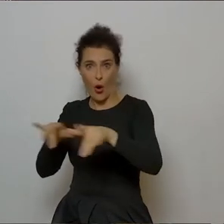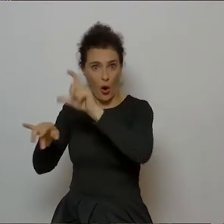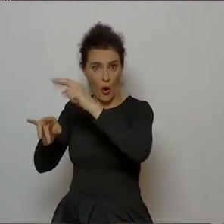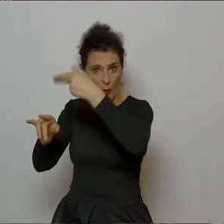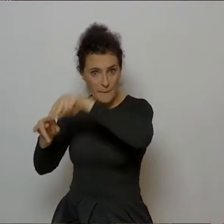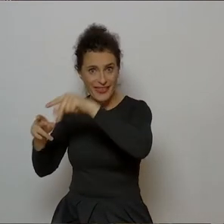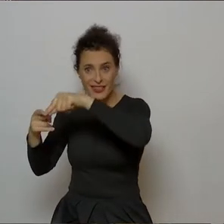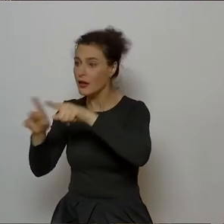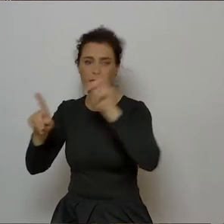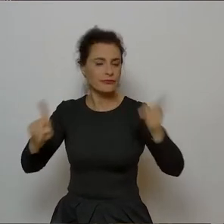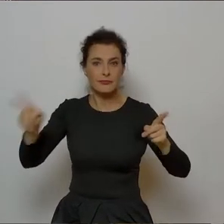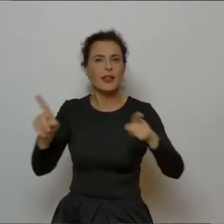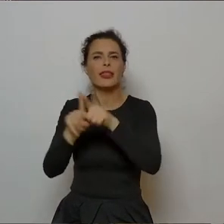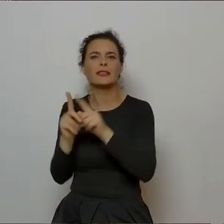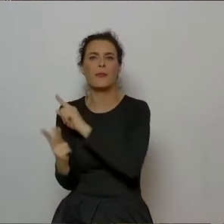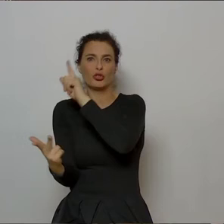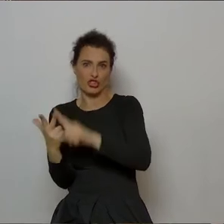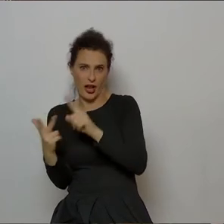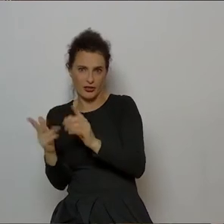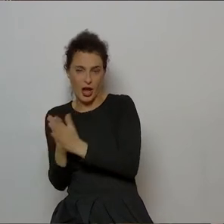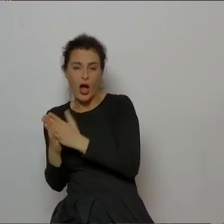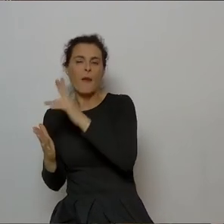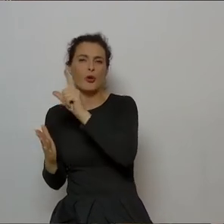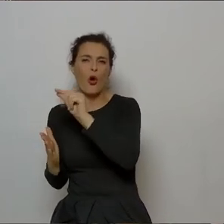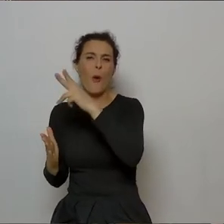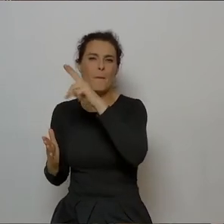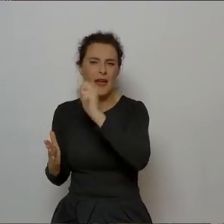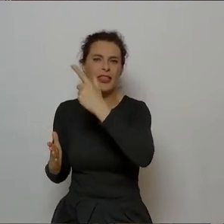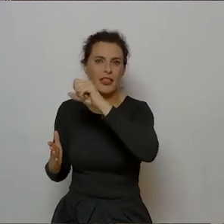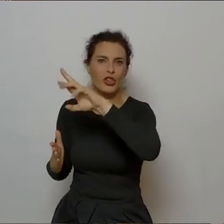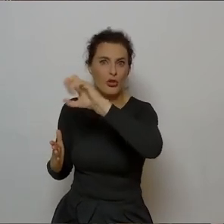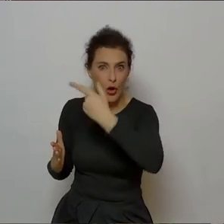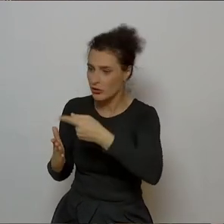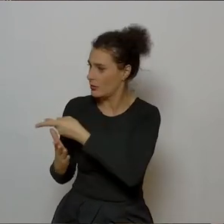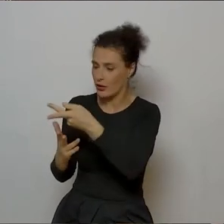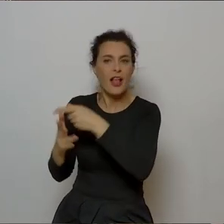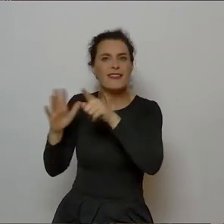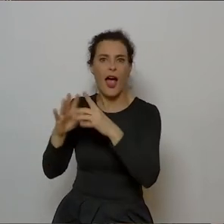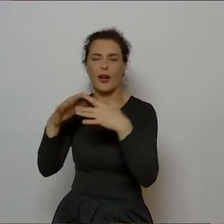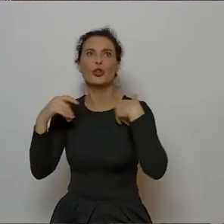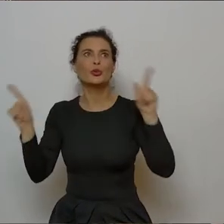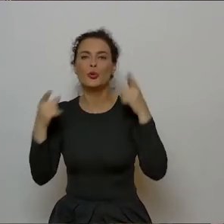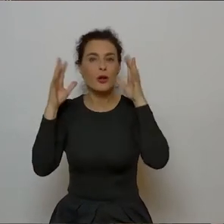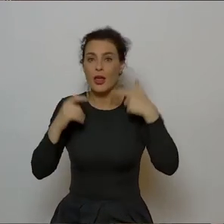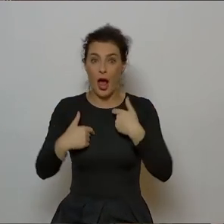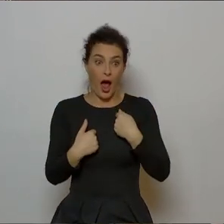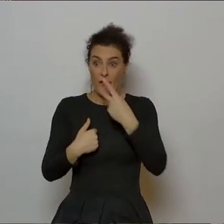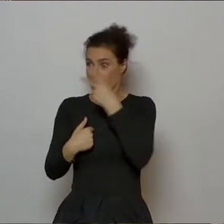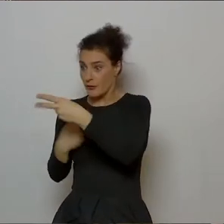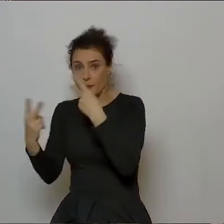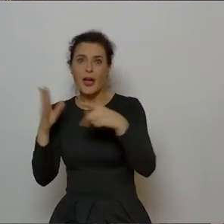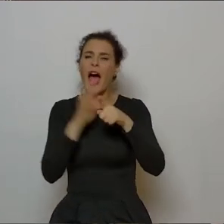Prometidionie, o tym jak można odbierać muzykę czy sztukę w ogóle, to są rzeczy, których ja nie znajduję u